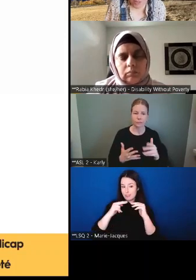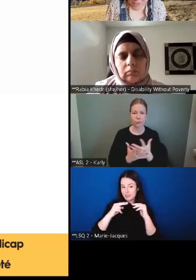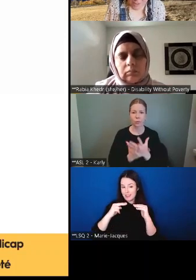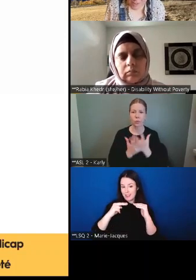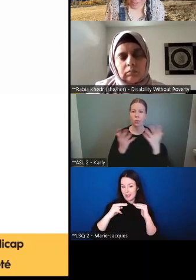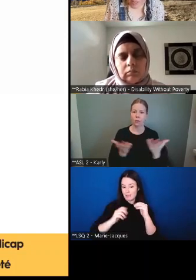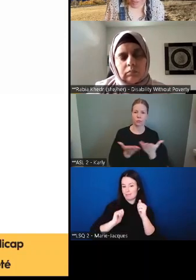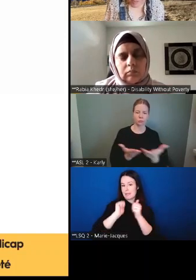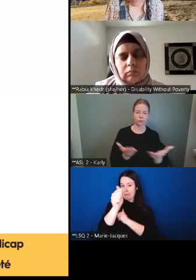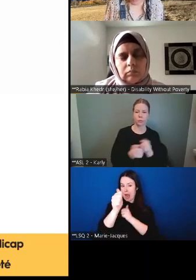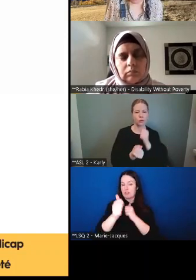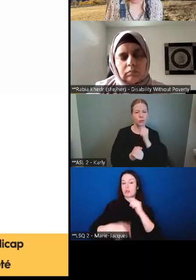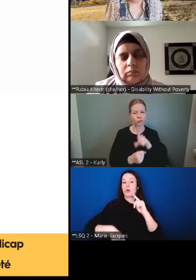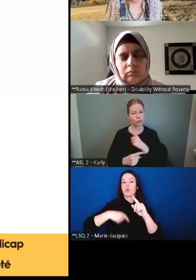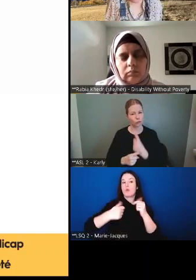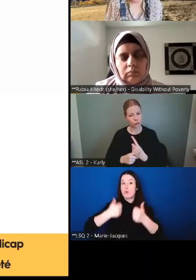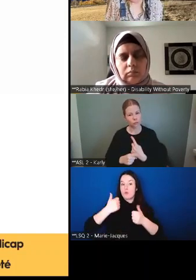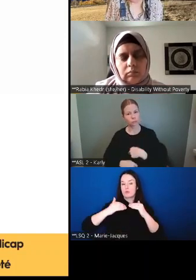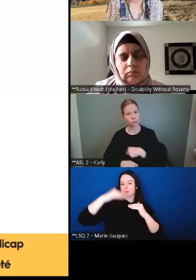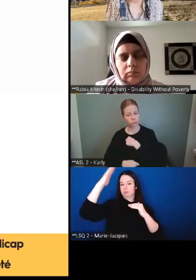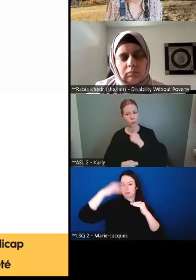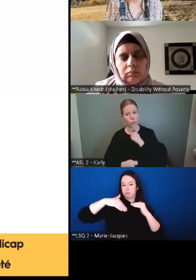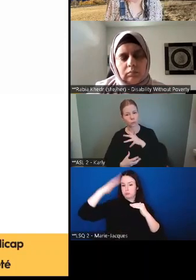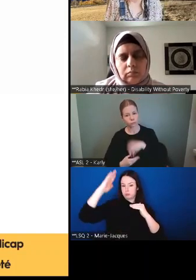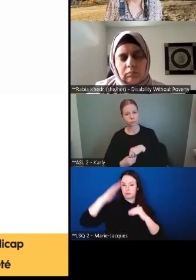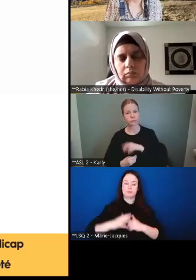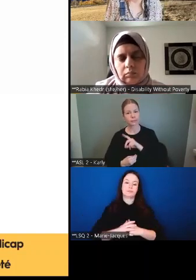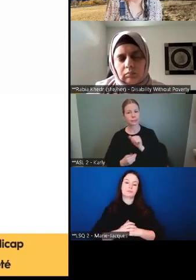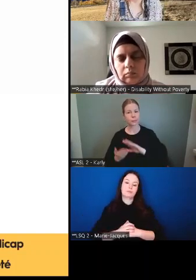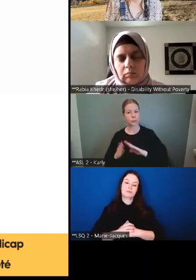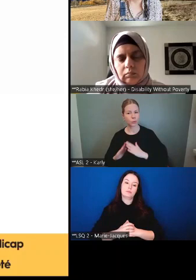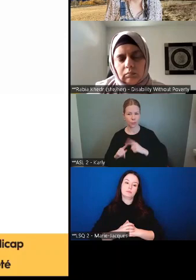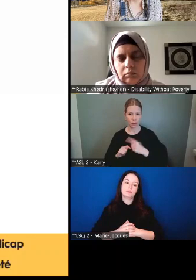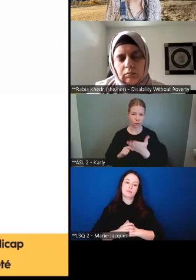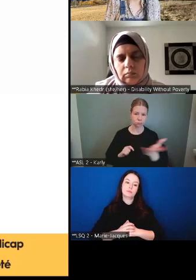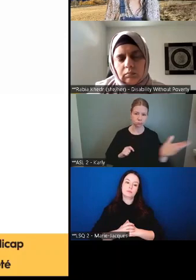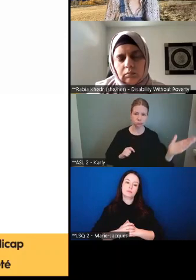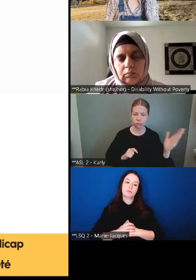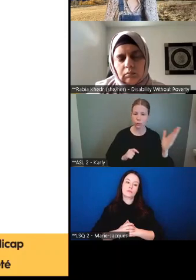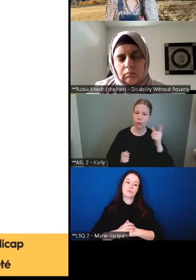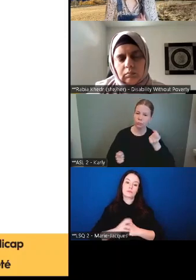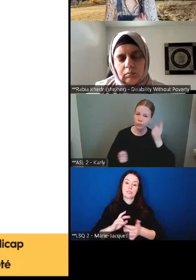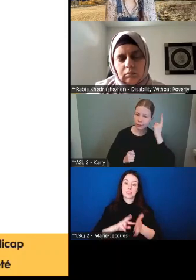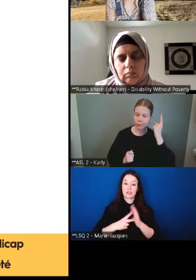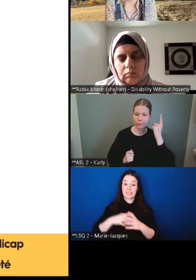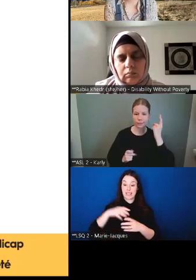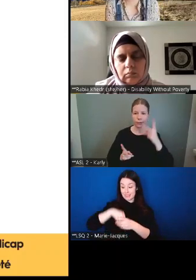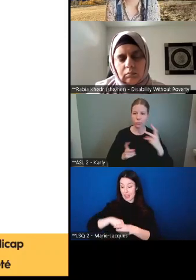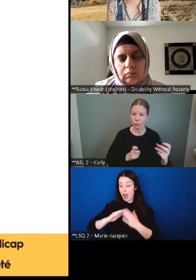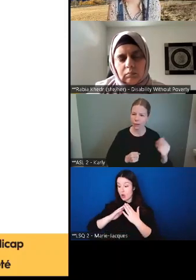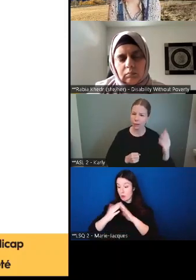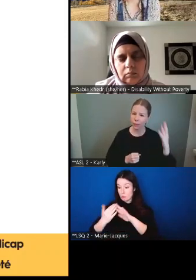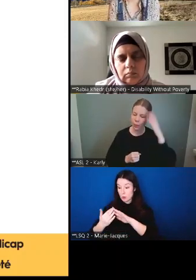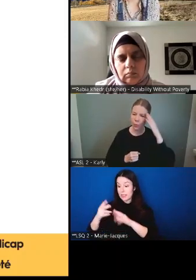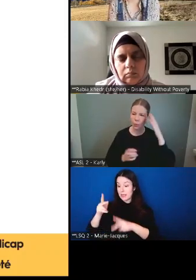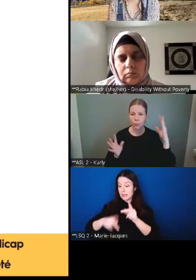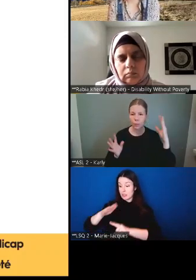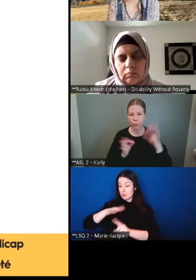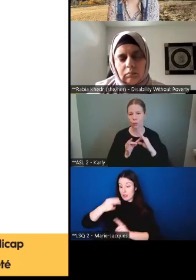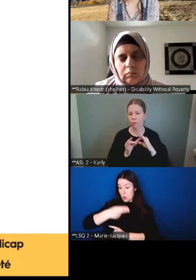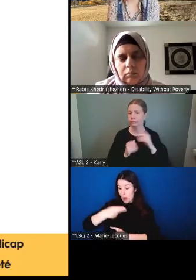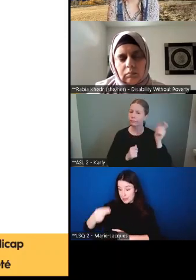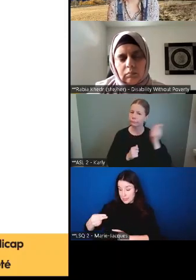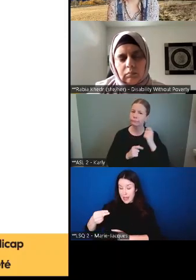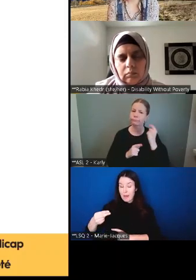pauvreté. Et donc, le soutien provient non seulement des personnes au sein de la communauté et des personnes vivant en situation de handicap,